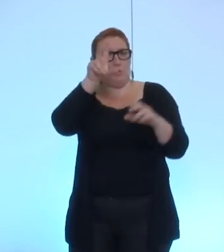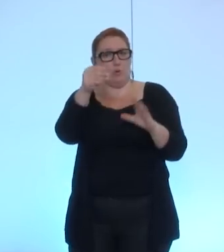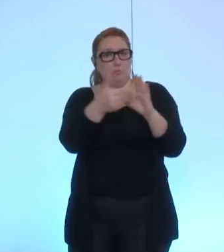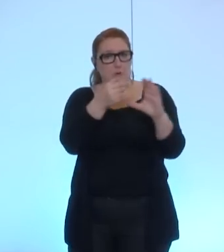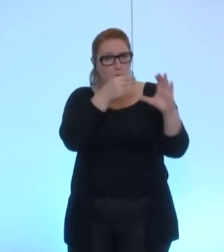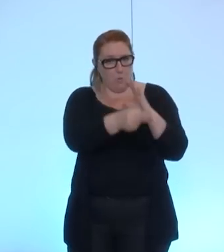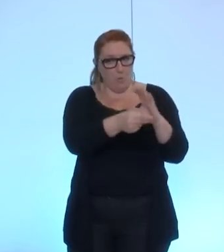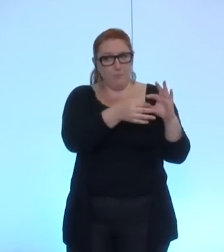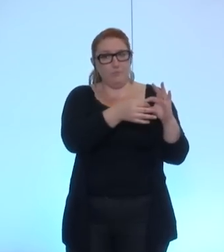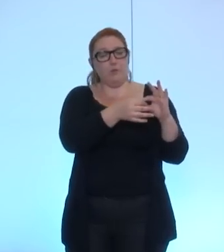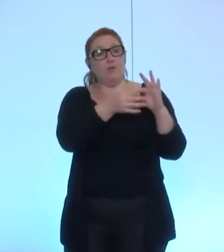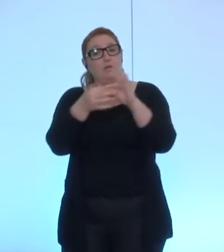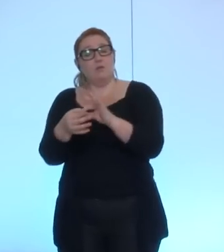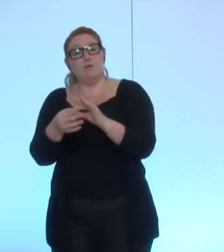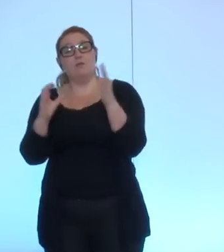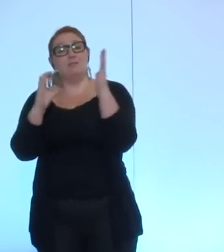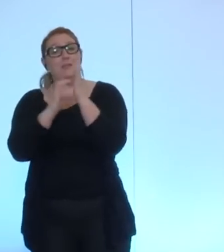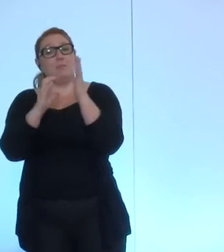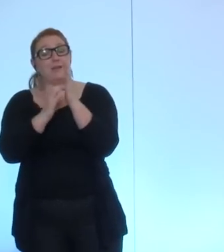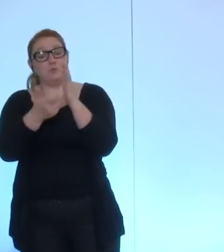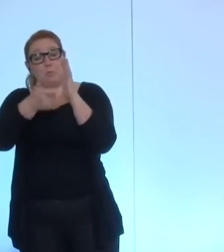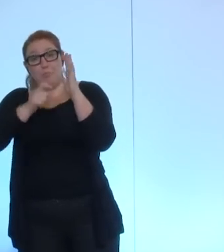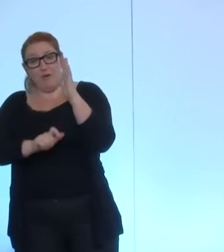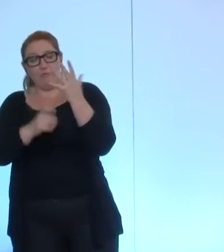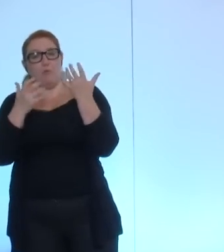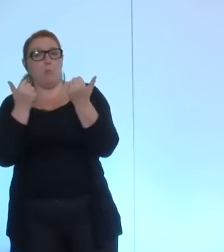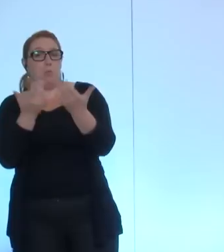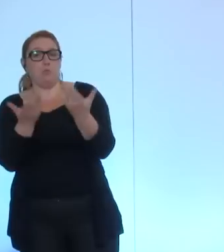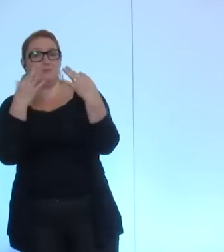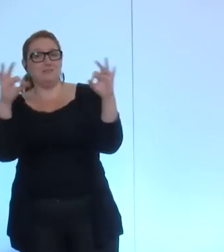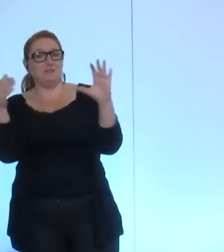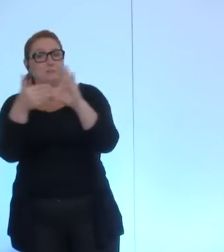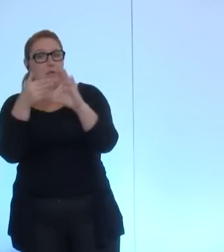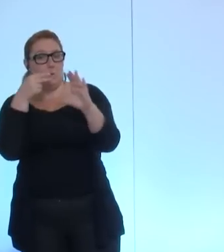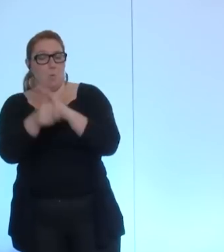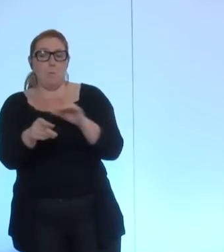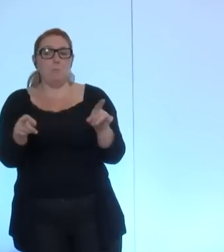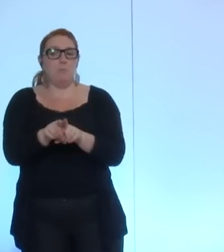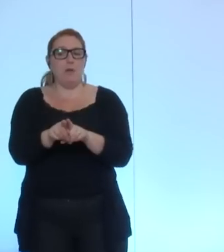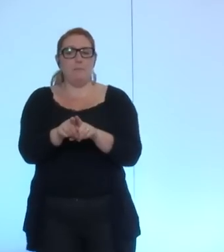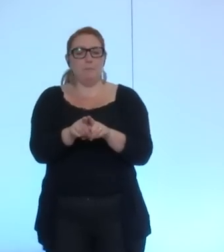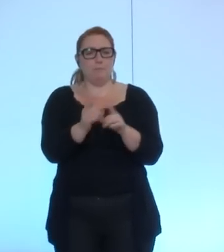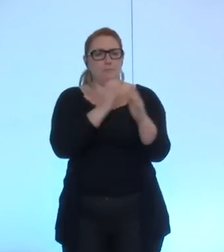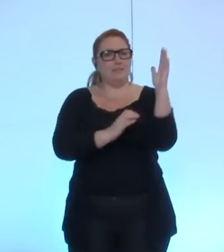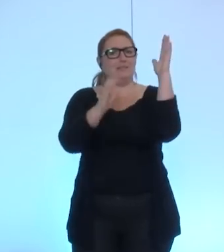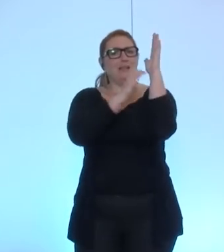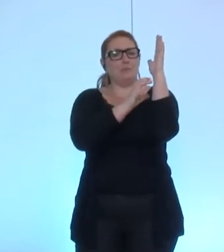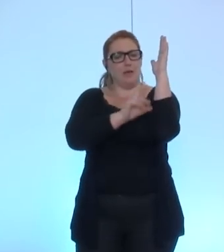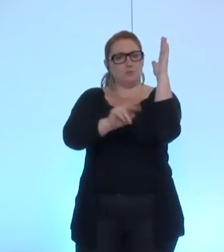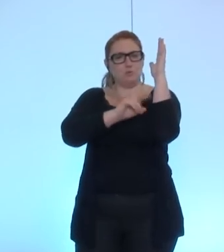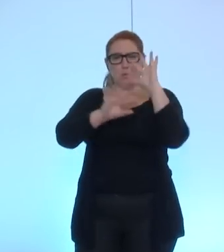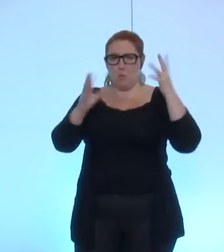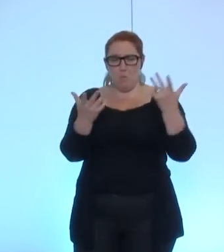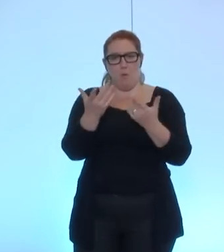délibération suivante 10 000 euros évidemment comme vous le faites dans la délibération via le FASECO